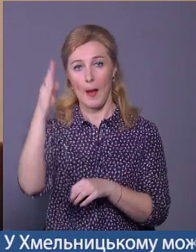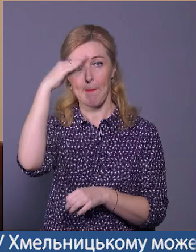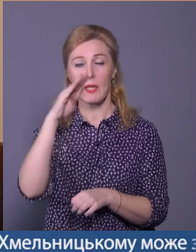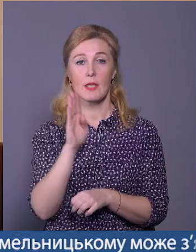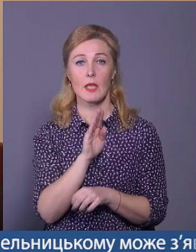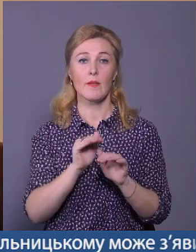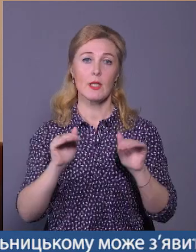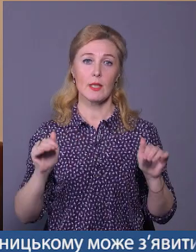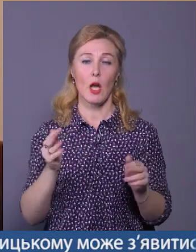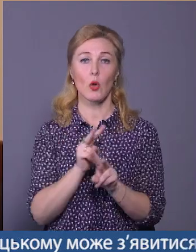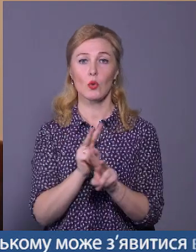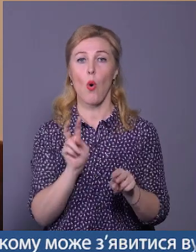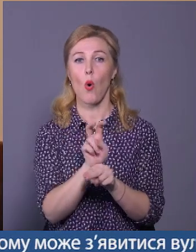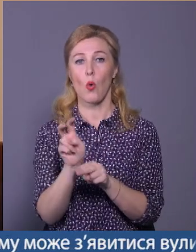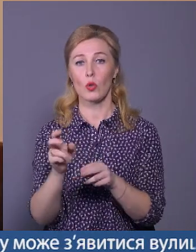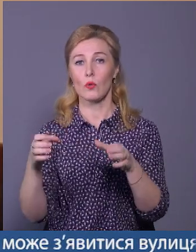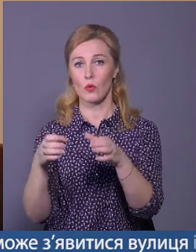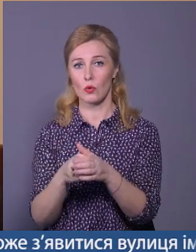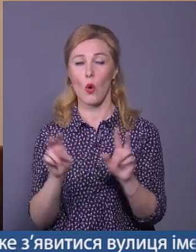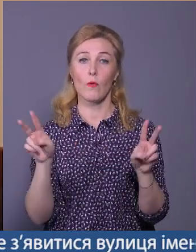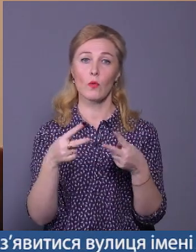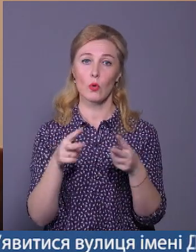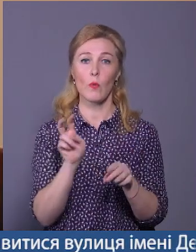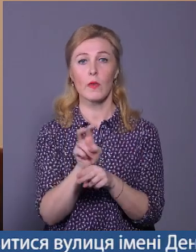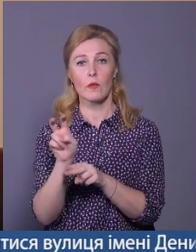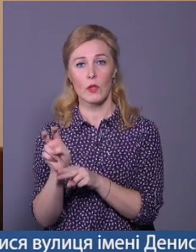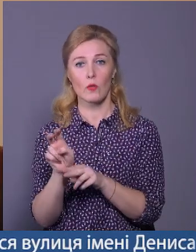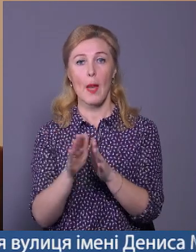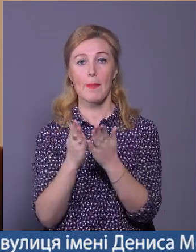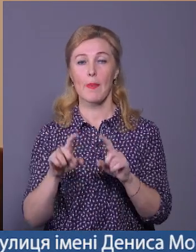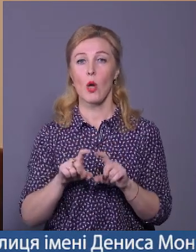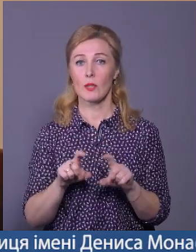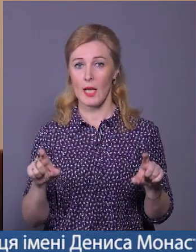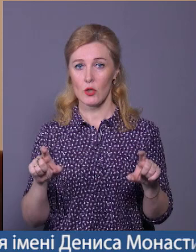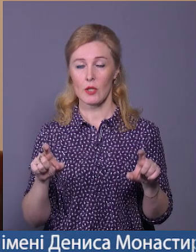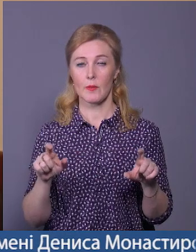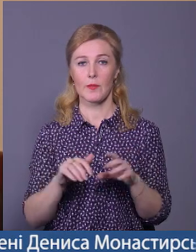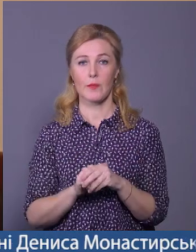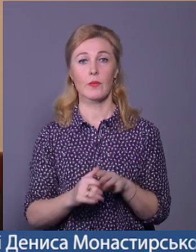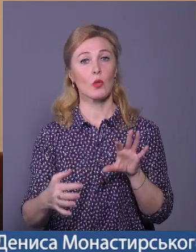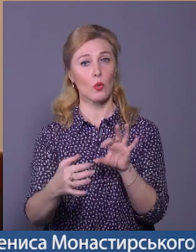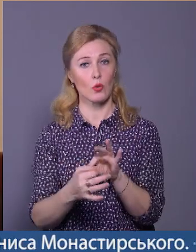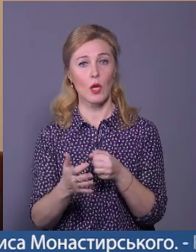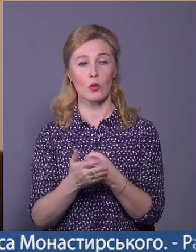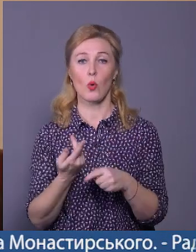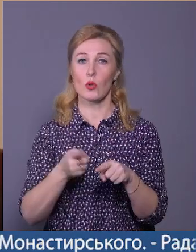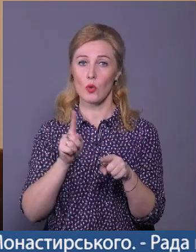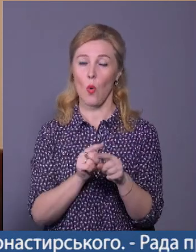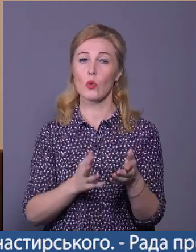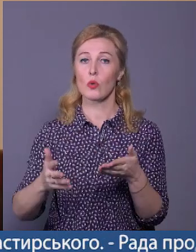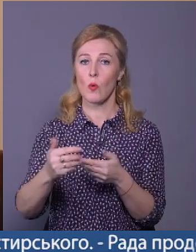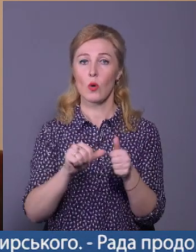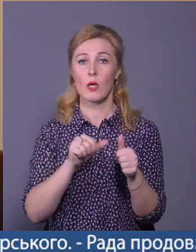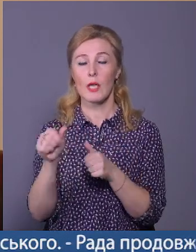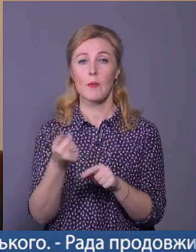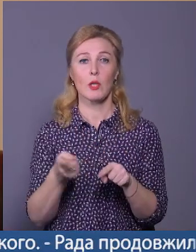дітей, які ходять в гуртки, в клубні заклади, відвідувачів бібліотечних філій, долучатися до цього збору. Крім того,